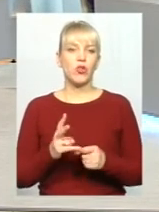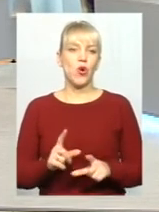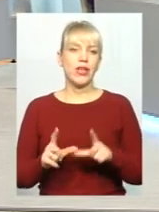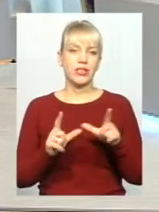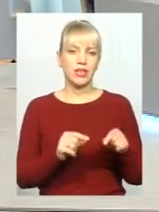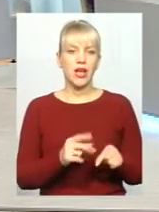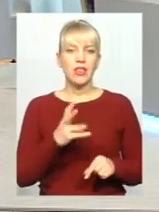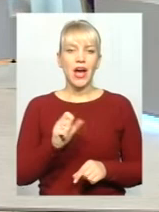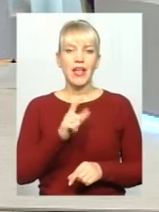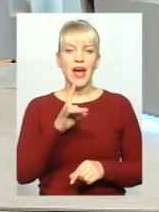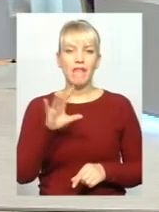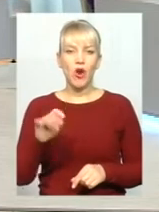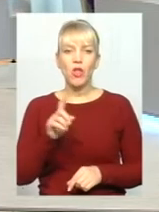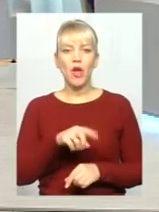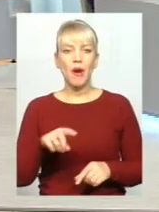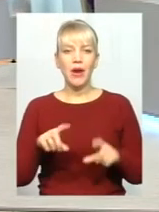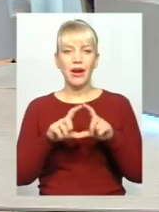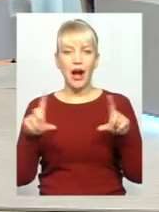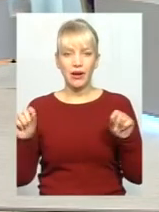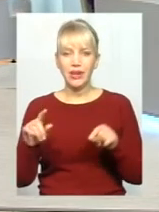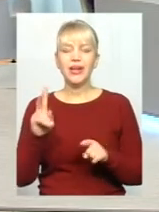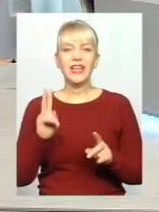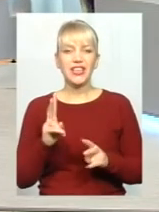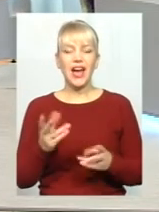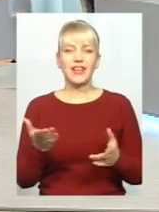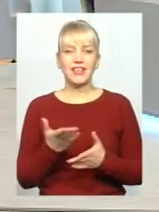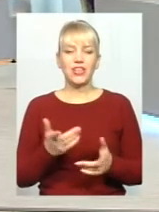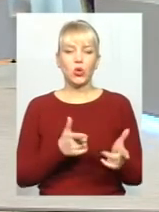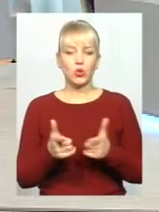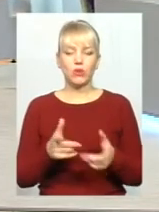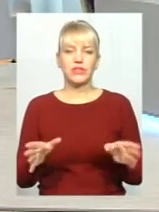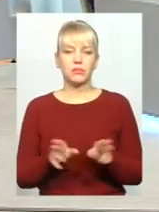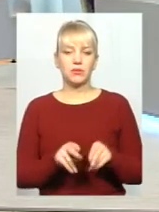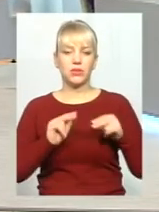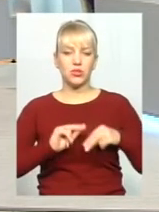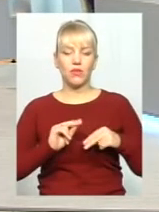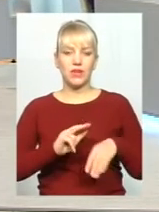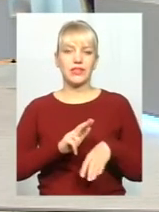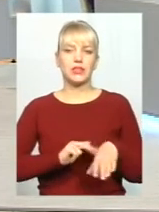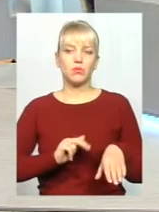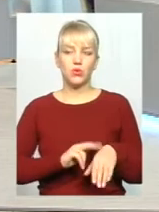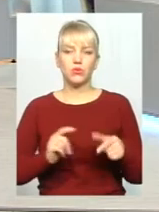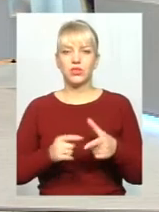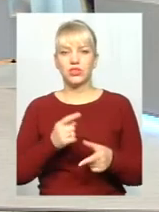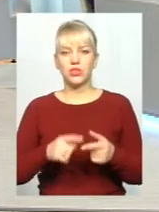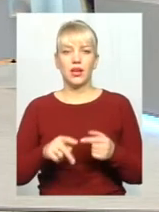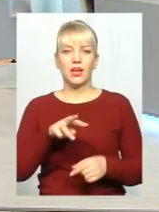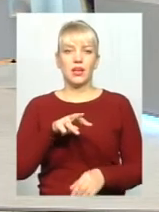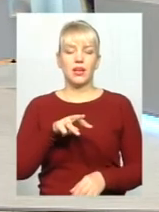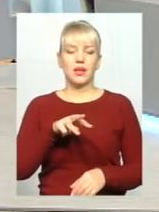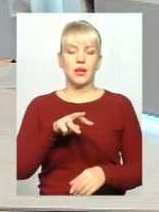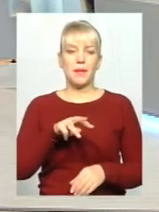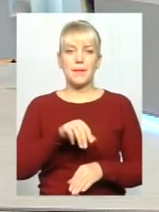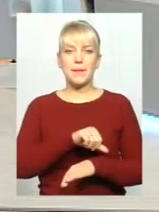євро-намерах, і які навіть готові співпрацювати з поліцією чи з митницею по